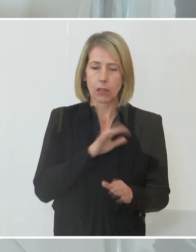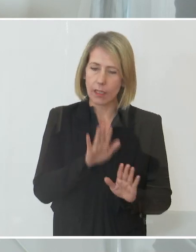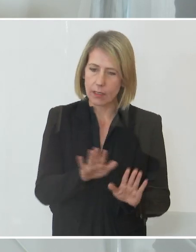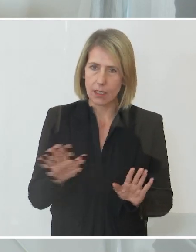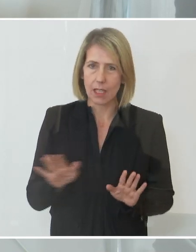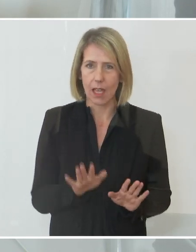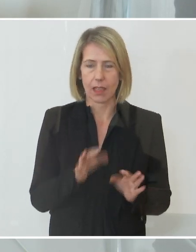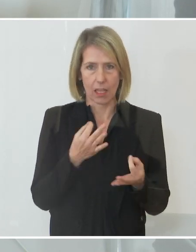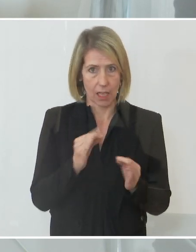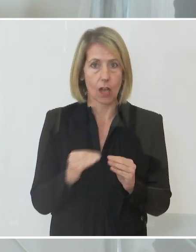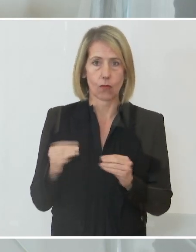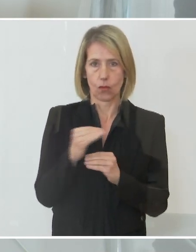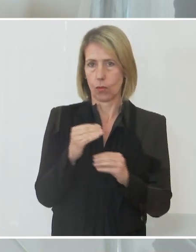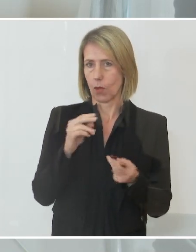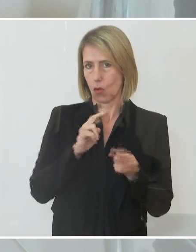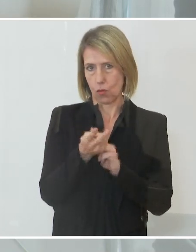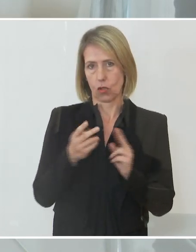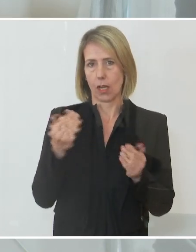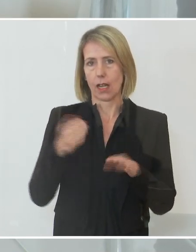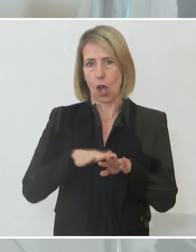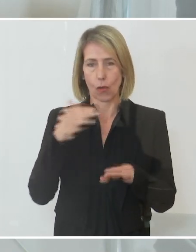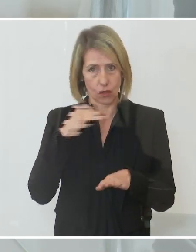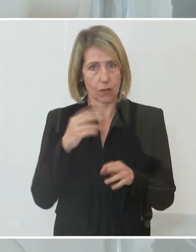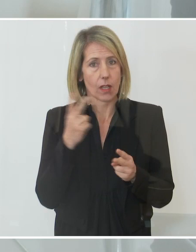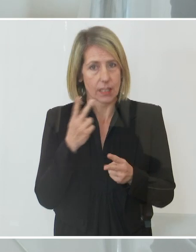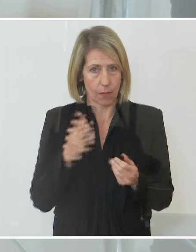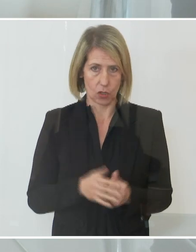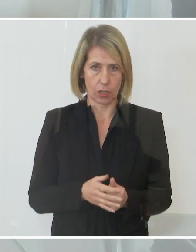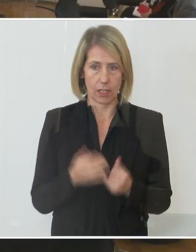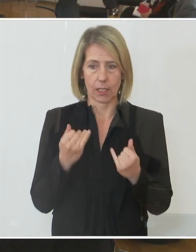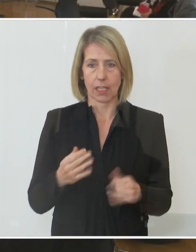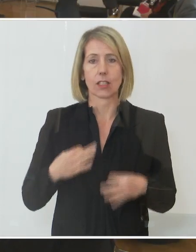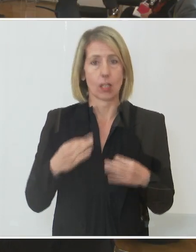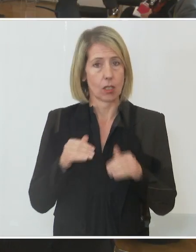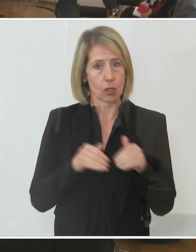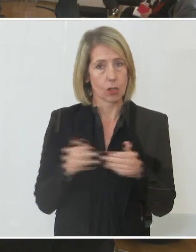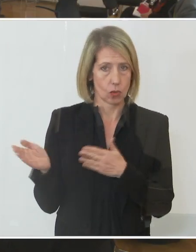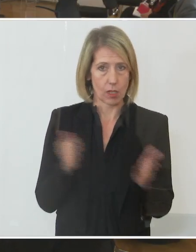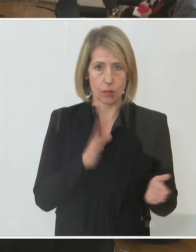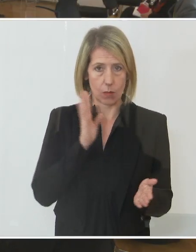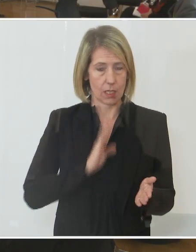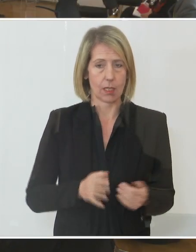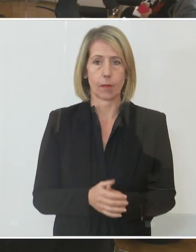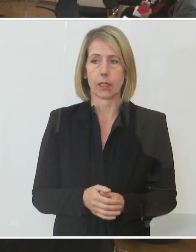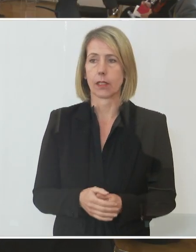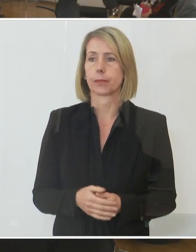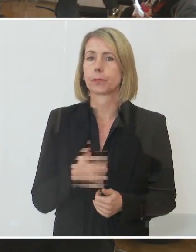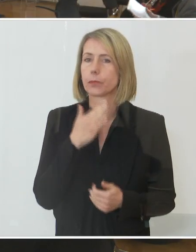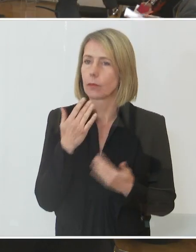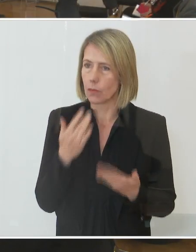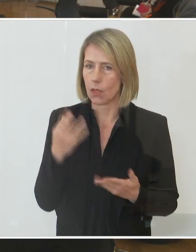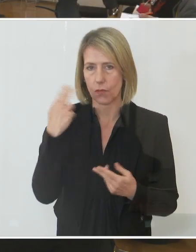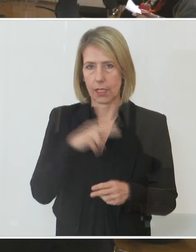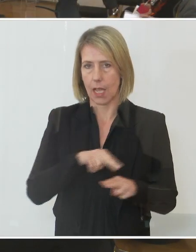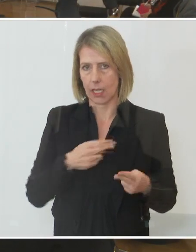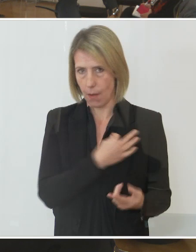Das ist damit erreicht und ich bitte jetzt den Gesundheitsminister um seine Ausführungen. Vielen Dank, Herr Bundeskanzler. Sehr geehrte Damen